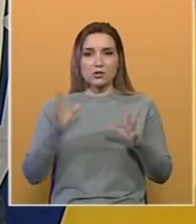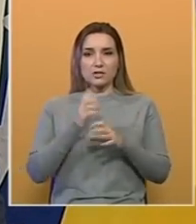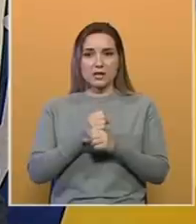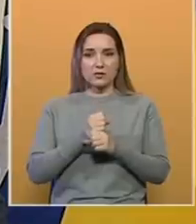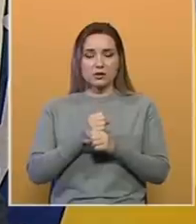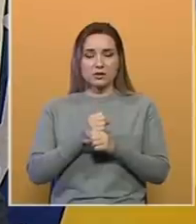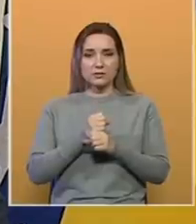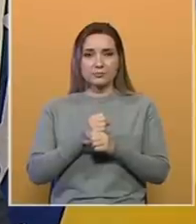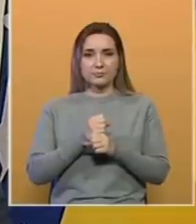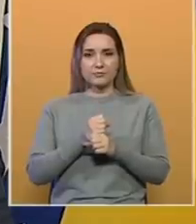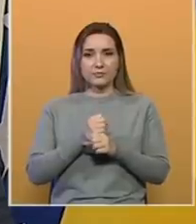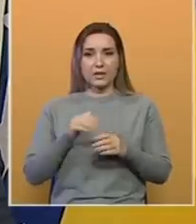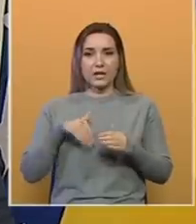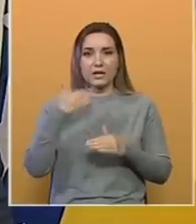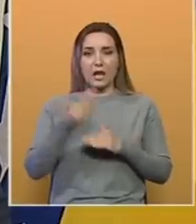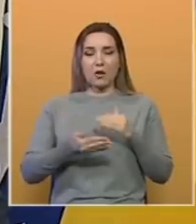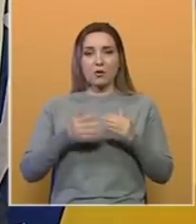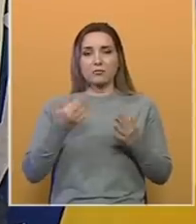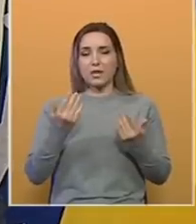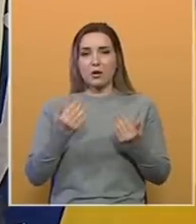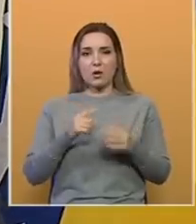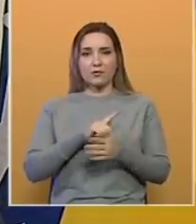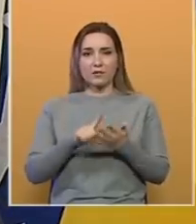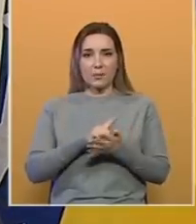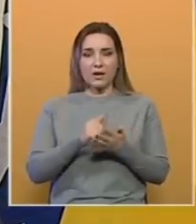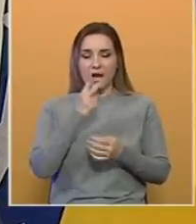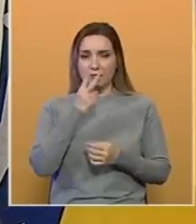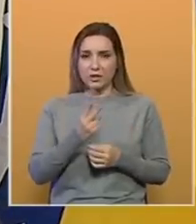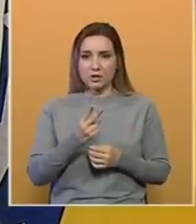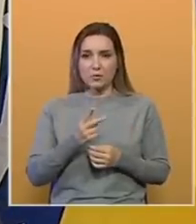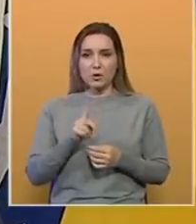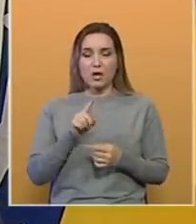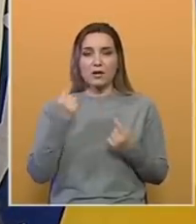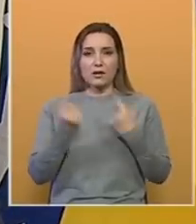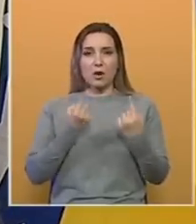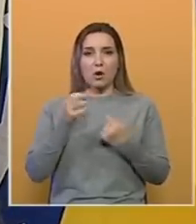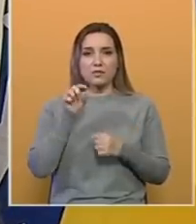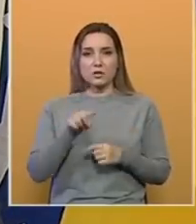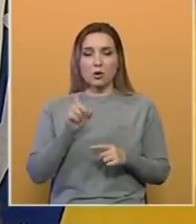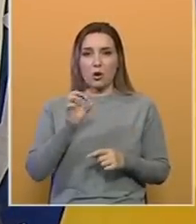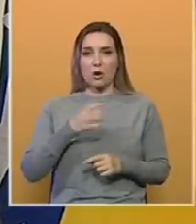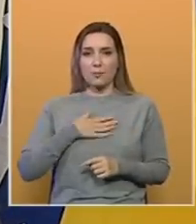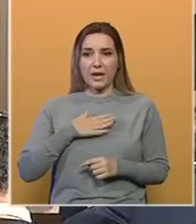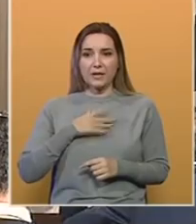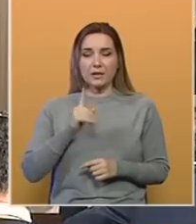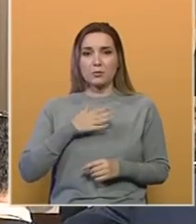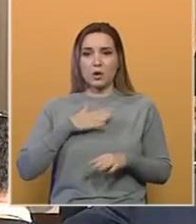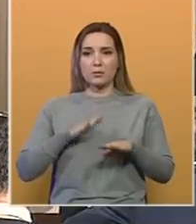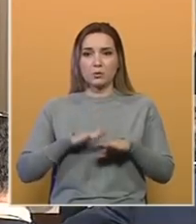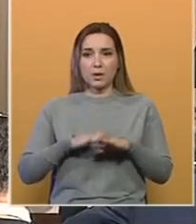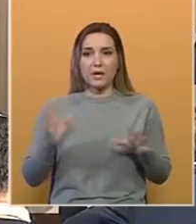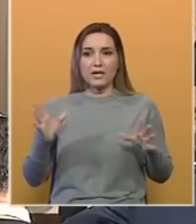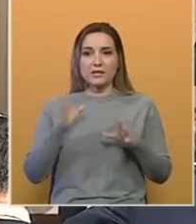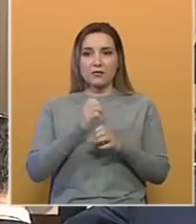nakon nekog vremena kojeg vidjet ćemo, ne ovisi to o meni pogotovo niti u mojim rukama,